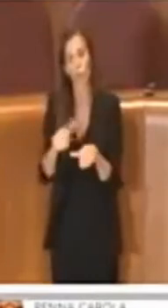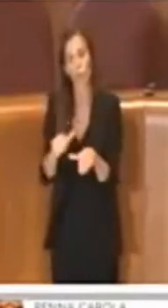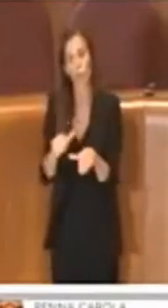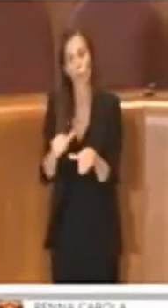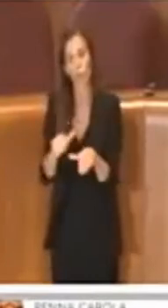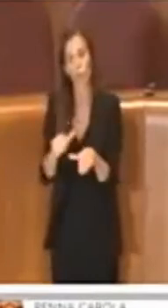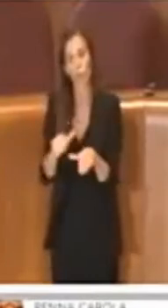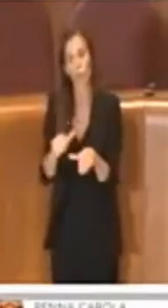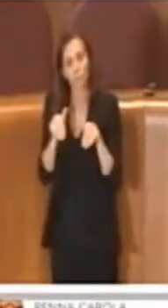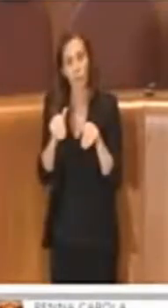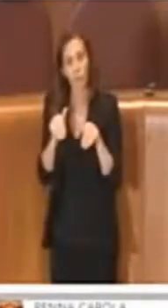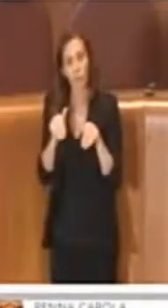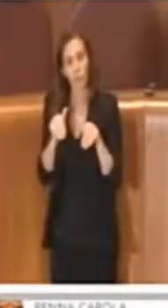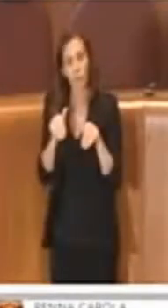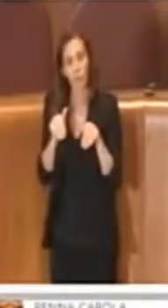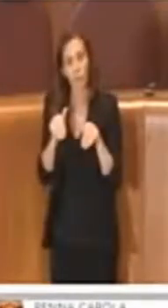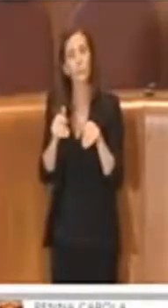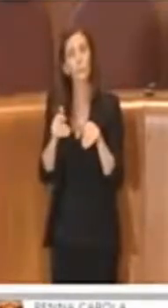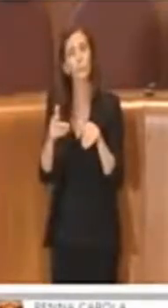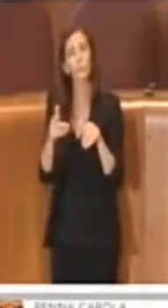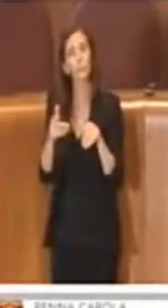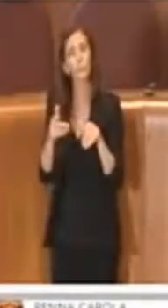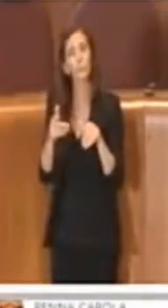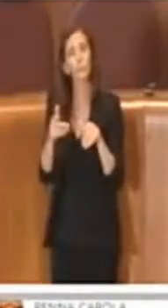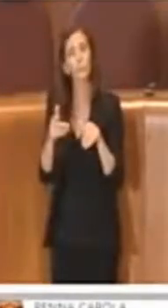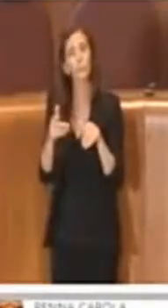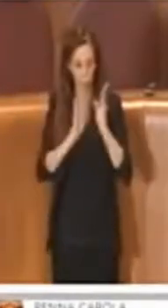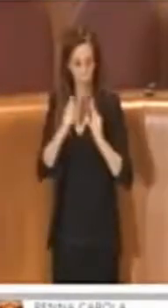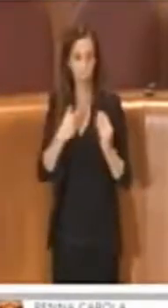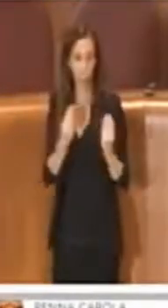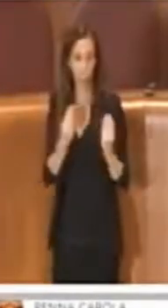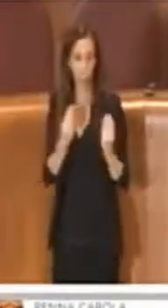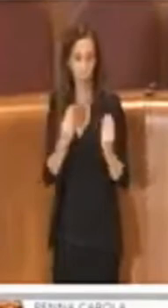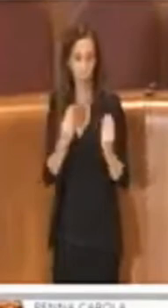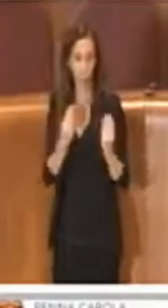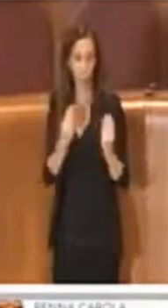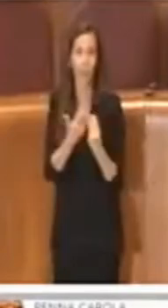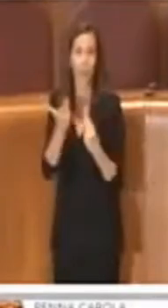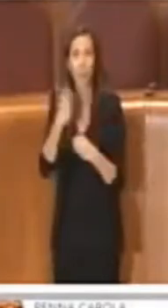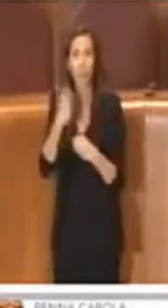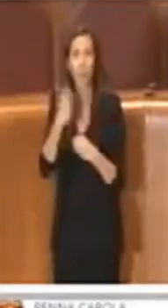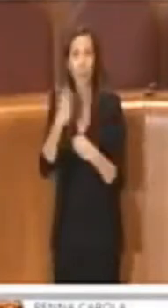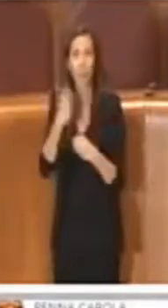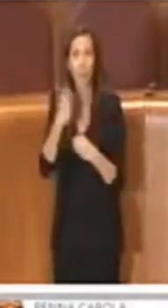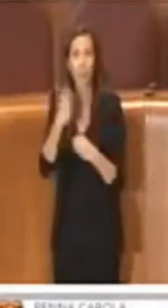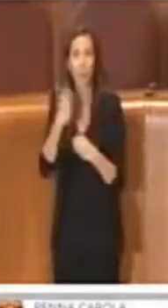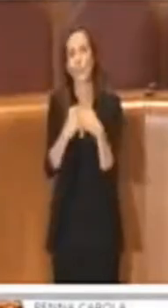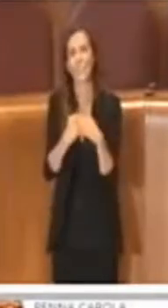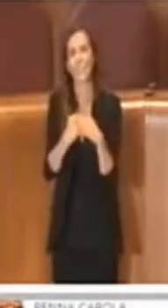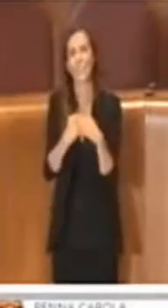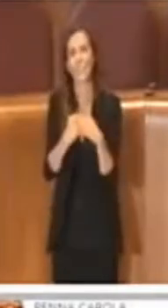sicuramente il sostegno alle imprese non deve mancare,